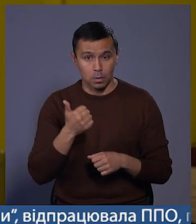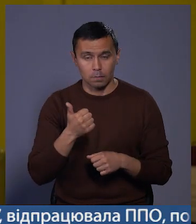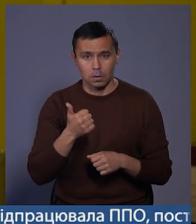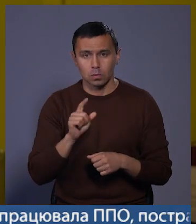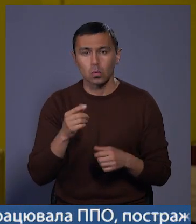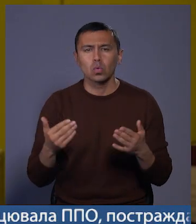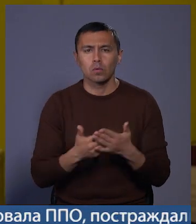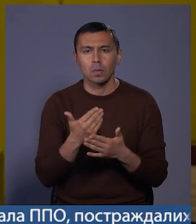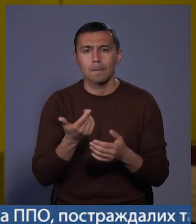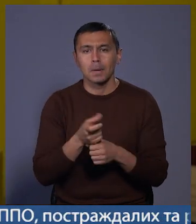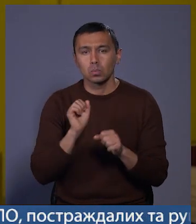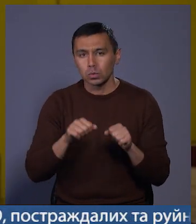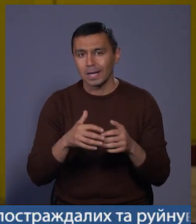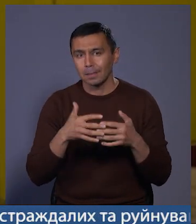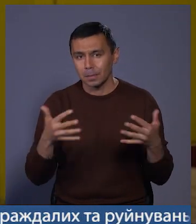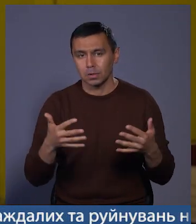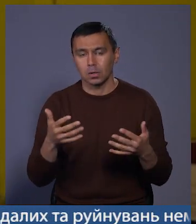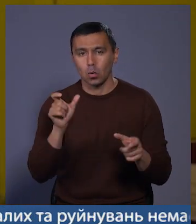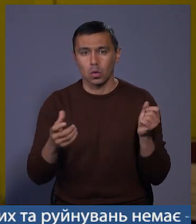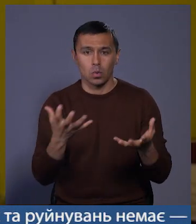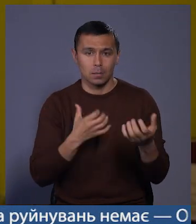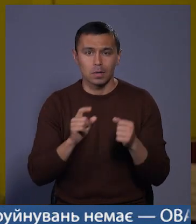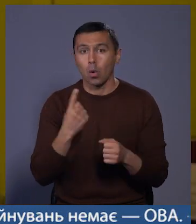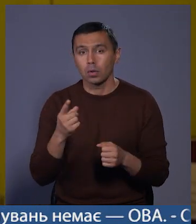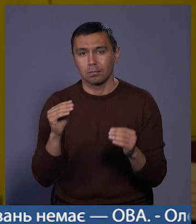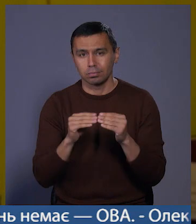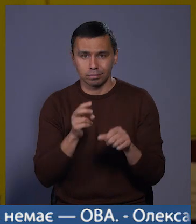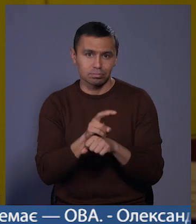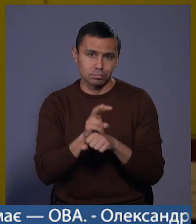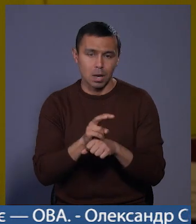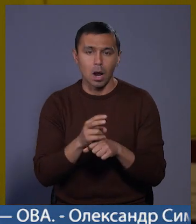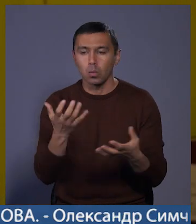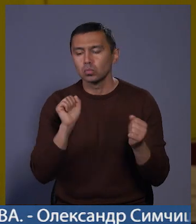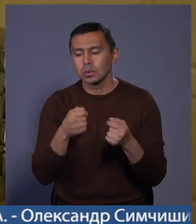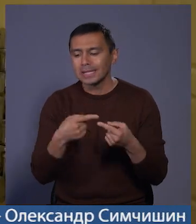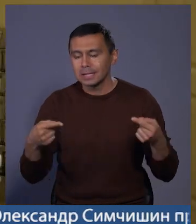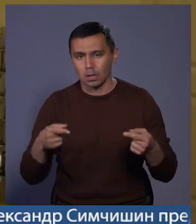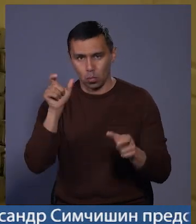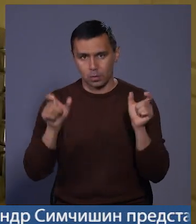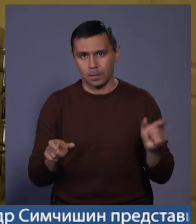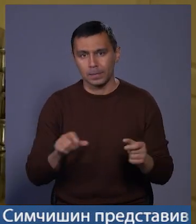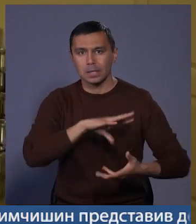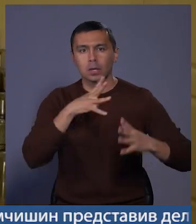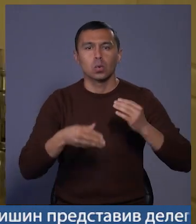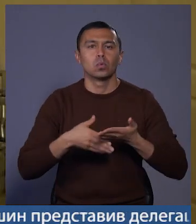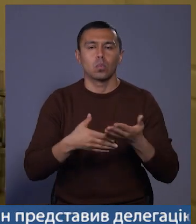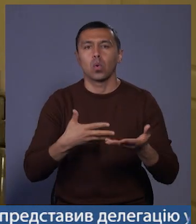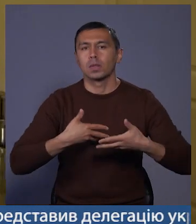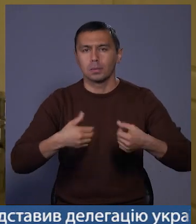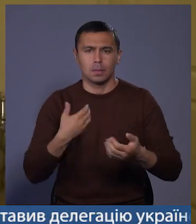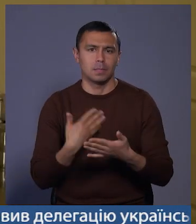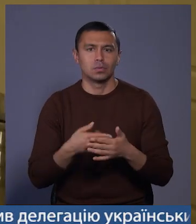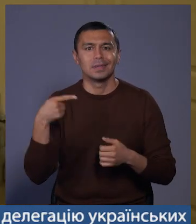щоб як могло більше людей, і чергідність була. Щоб не один, а теж отримали, а отримали як можна більше людей». Загалом допомогу отримали